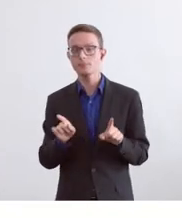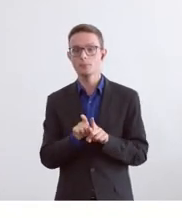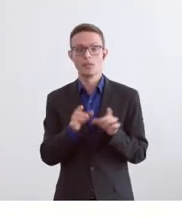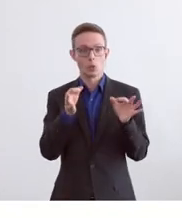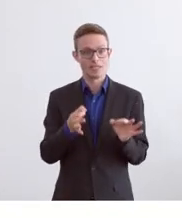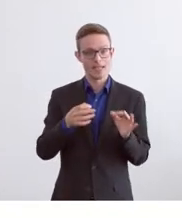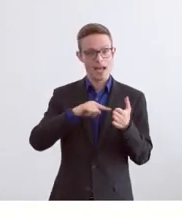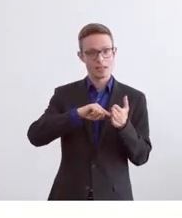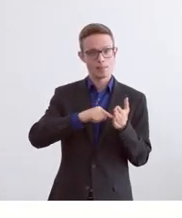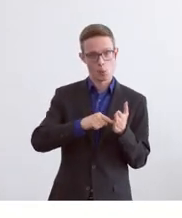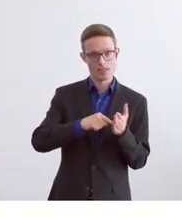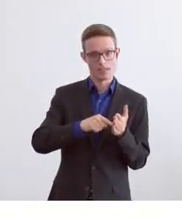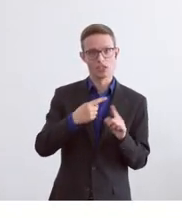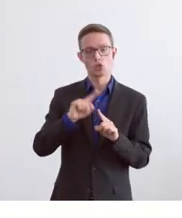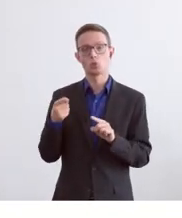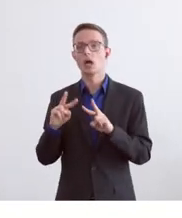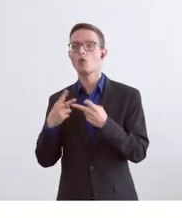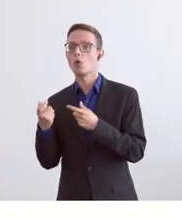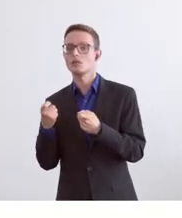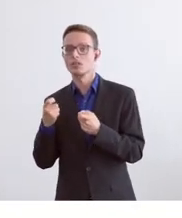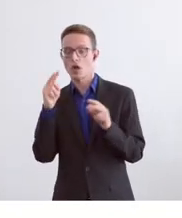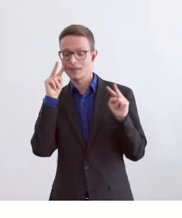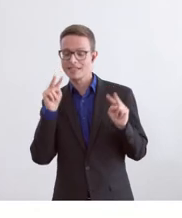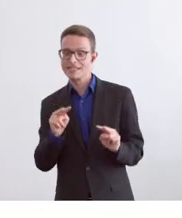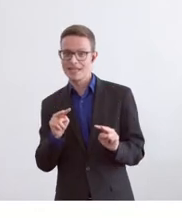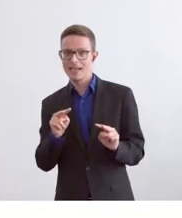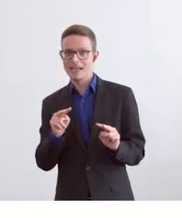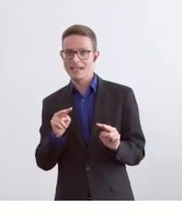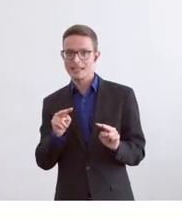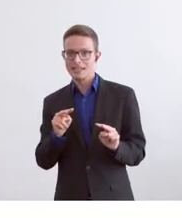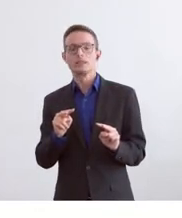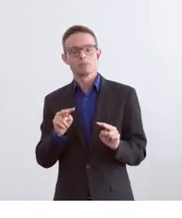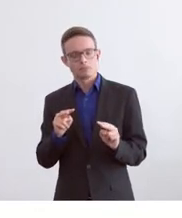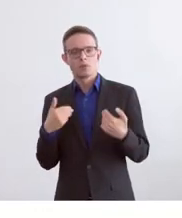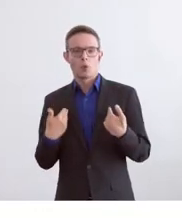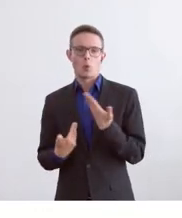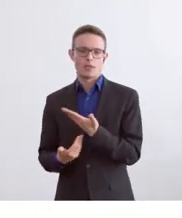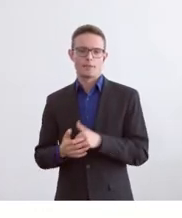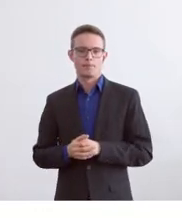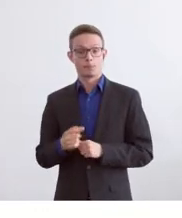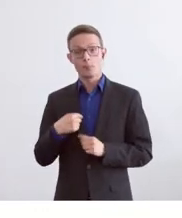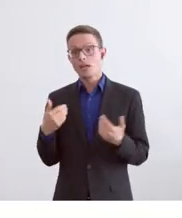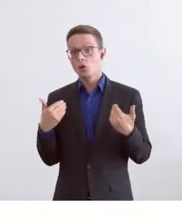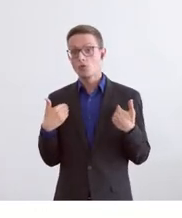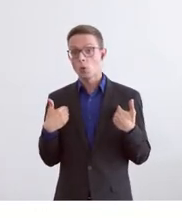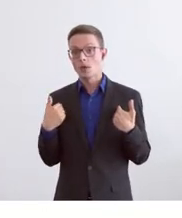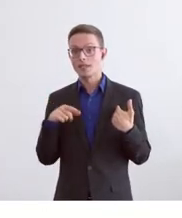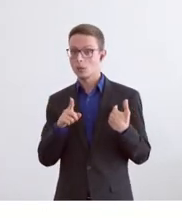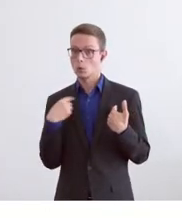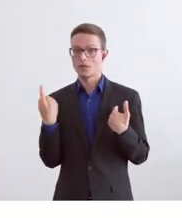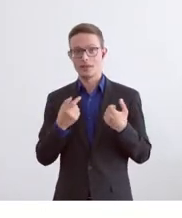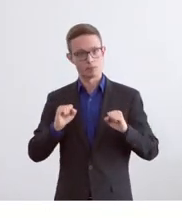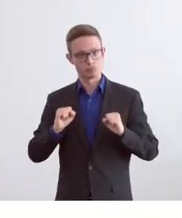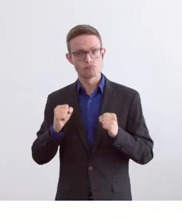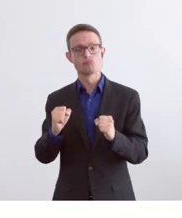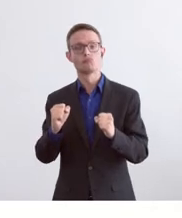sicherheitspolitischen, wie auch aus volkswirtschaftlichen Überlegungen. Es hat mich besonders gefreut, wie wir uns ja auch engagiert haben für diese Vorlage, dass sie